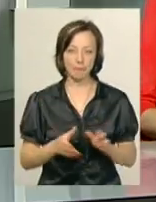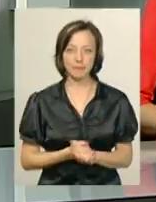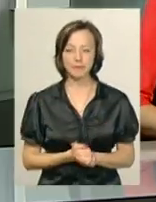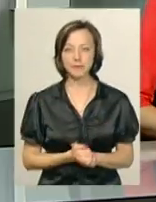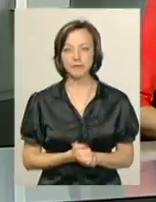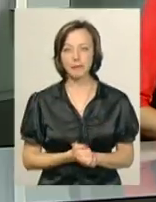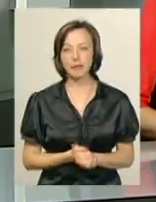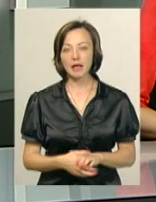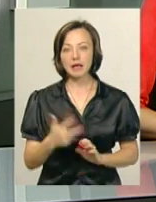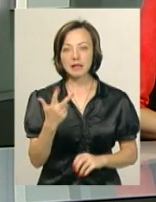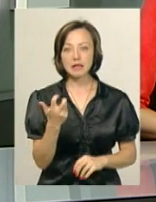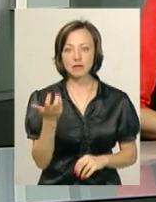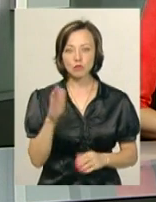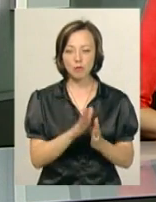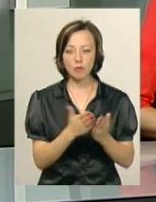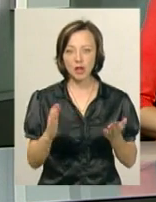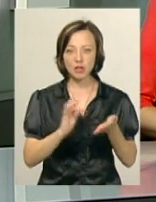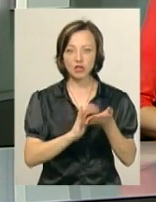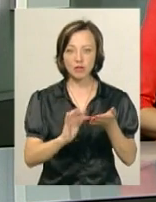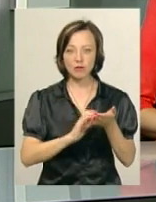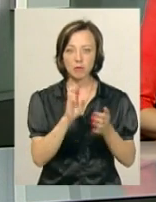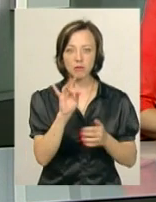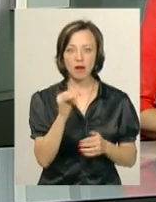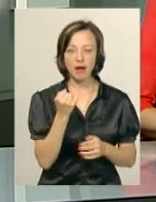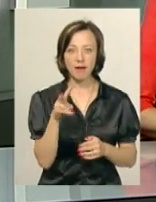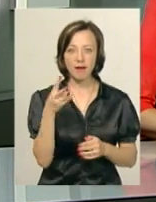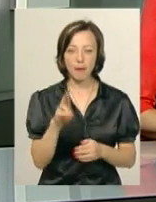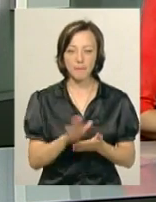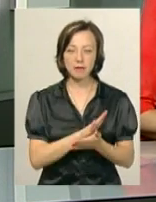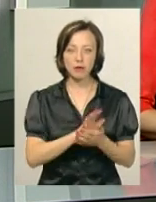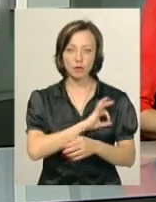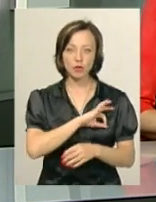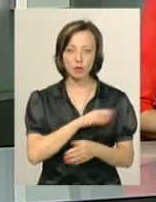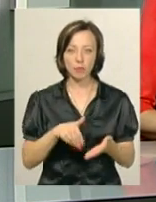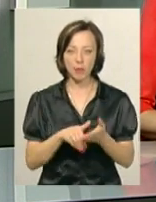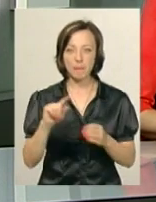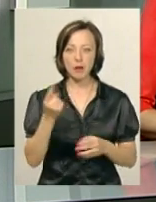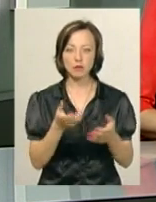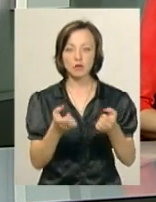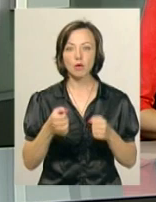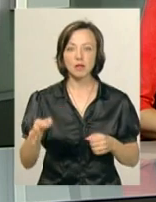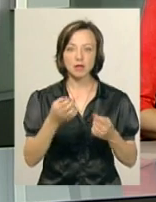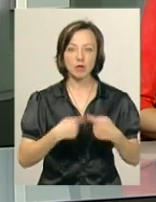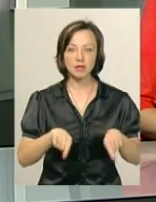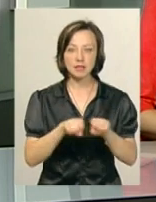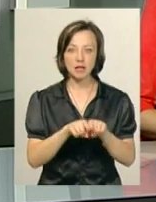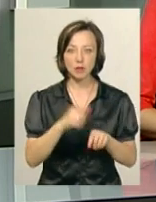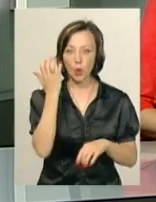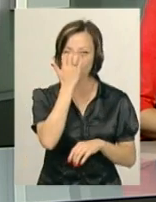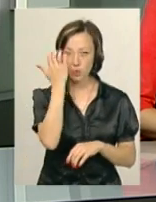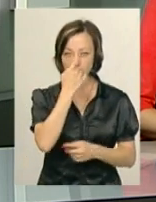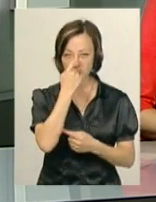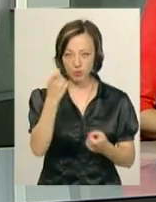300 буклетів шрифтом Брайля про безоплатну правову допомогу вперше отримала обласна організація УТОС. Про це